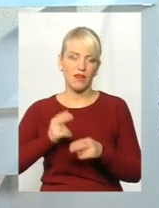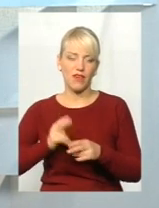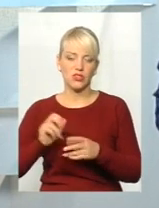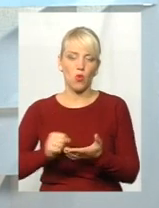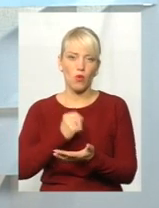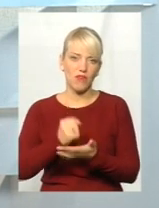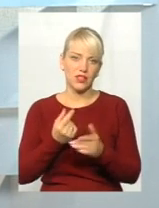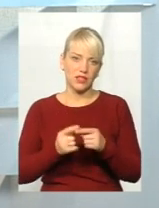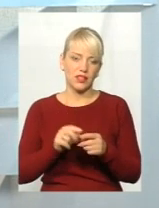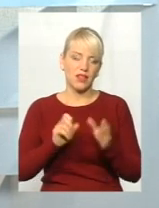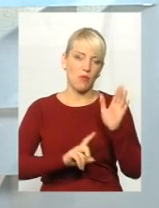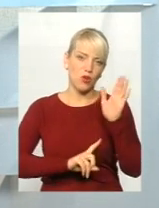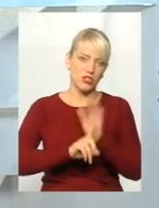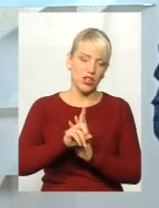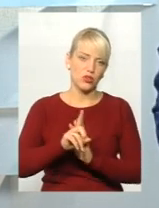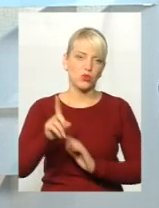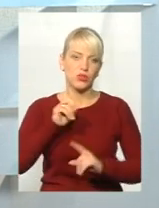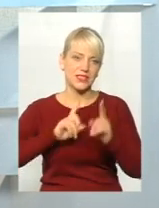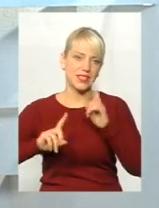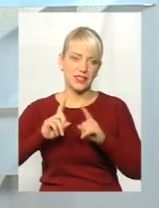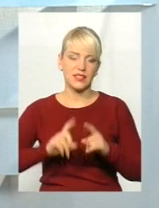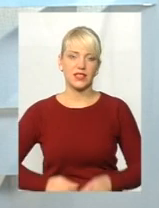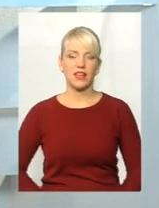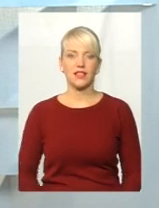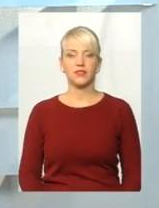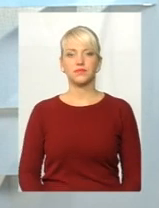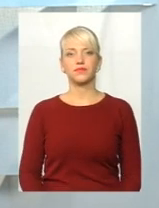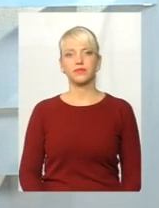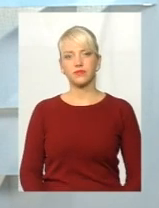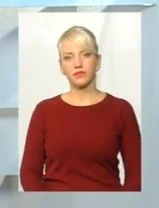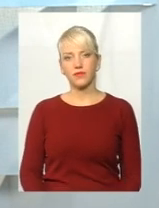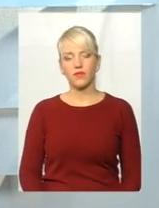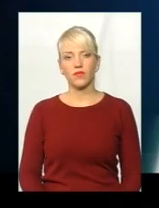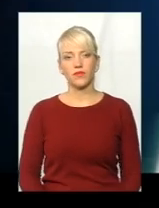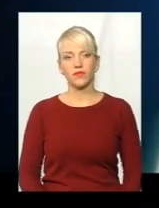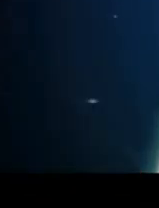цього пленарного засідання. Прологом буде сюжет, далі поговоримо з гостями в студії.